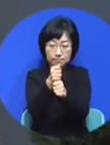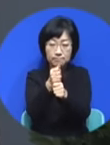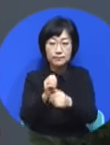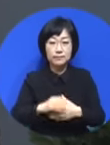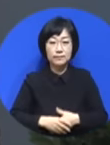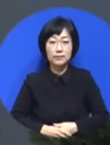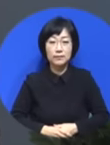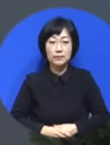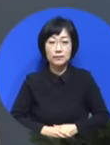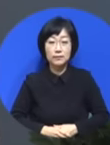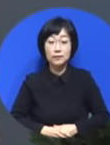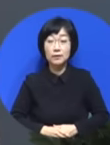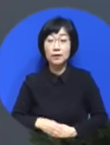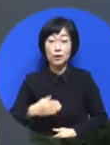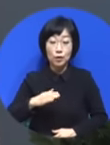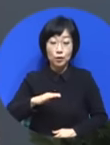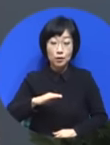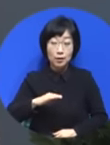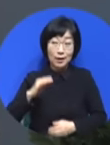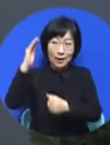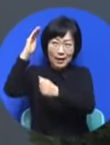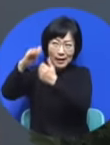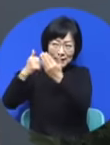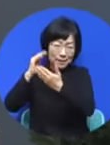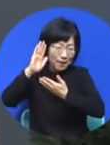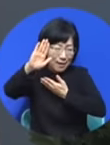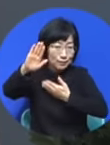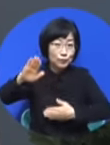여러분에게 남아있는 참응답은 따로 있다.